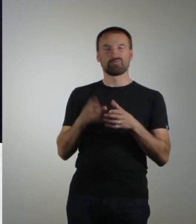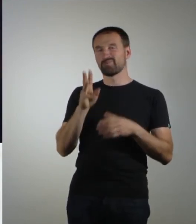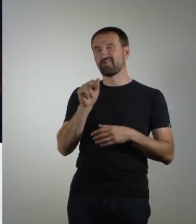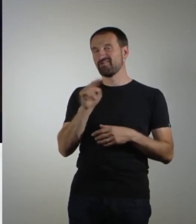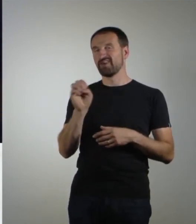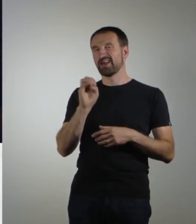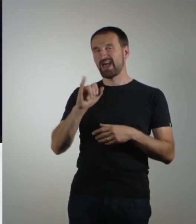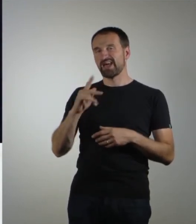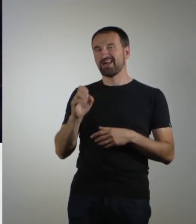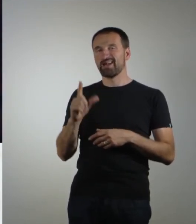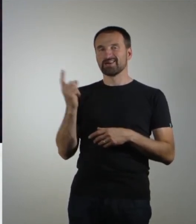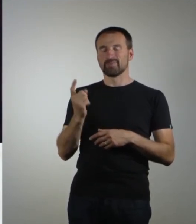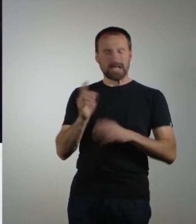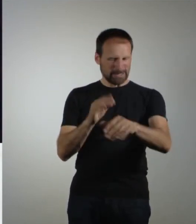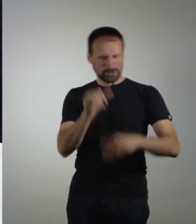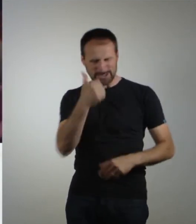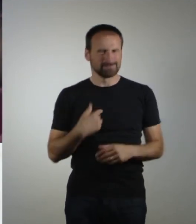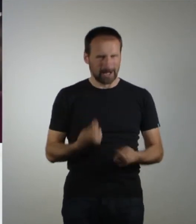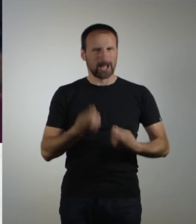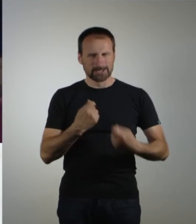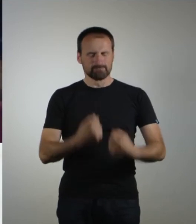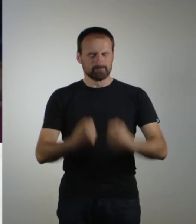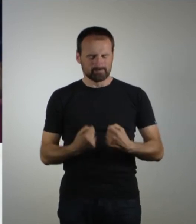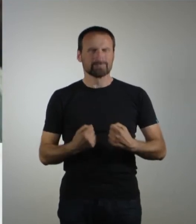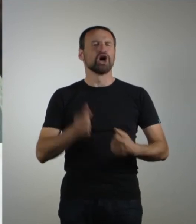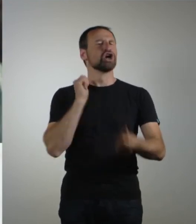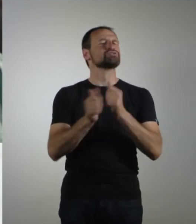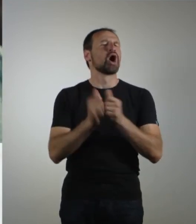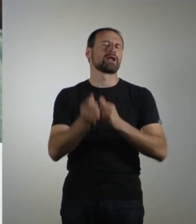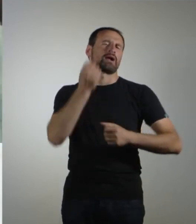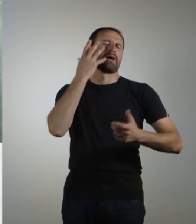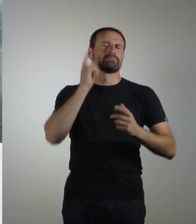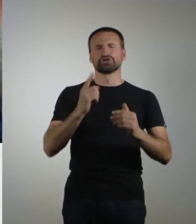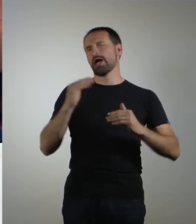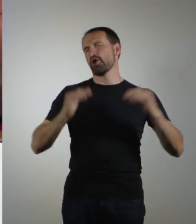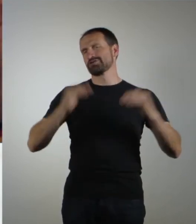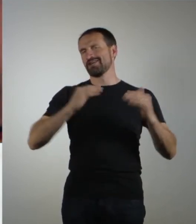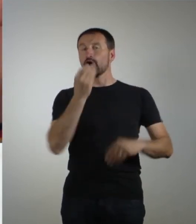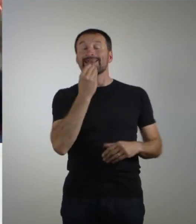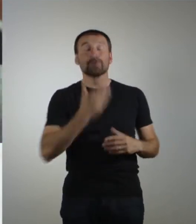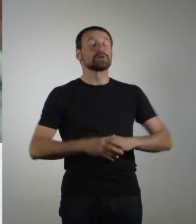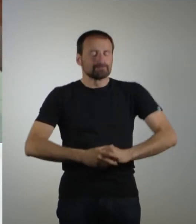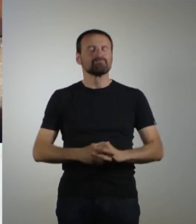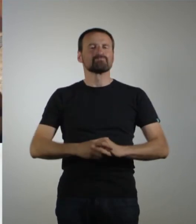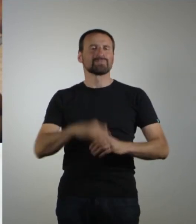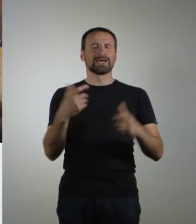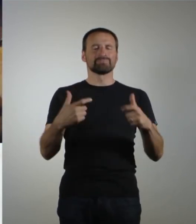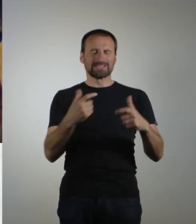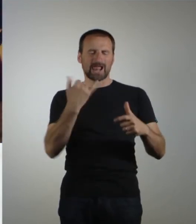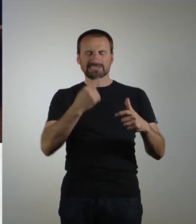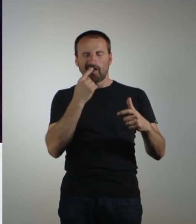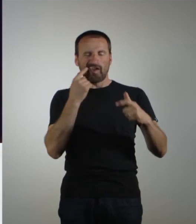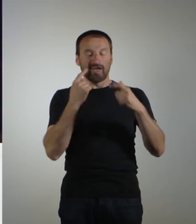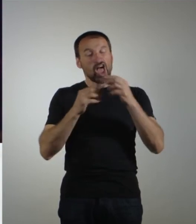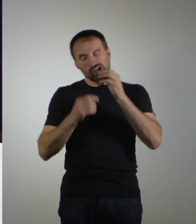Sportler achten sie auf ihre ausgewogene Ernährung. Und dann die letzten Pizzareste aus den Zehenspülen. Munter putzen. Weitermachen. Das